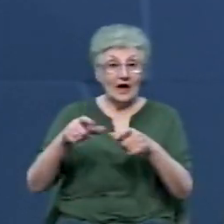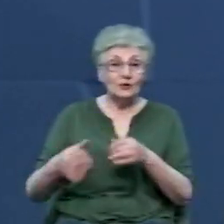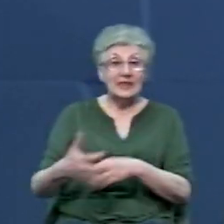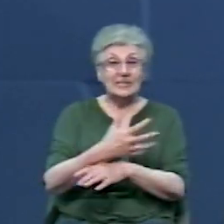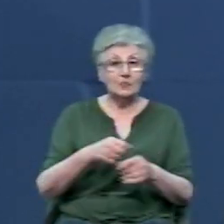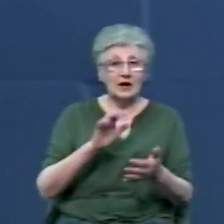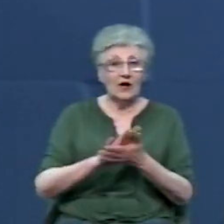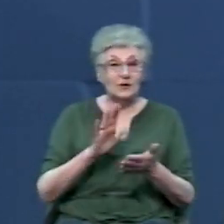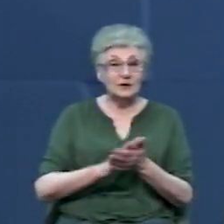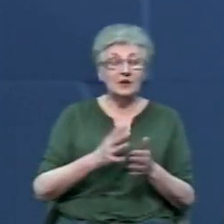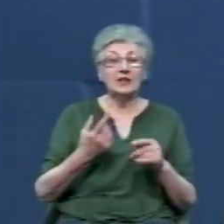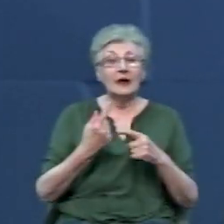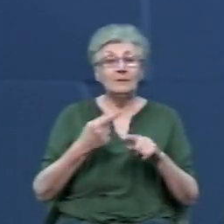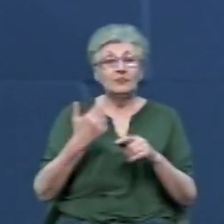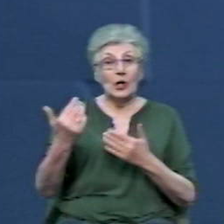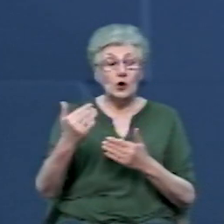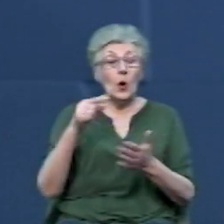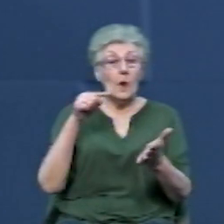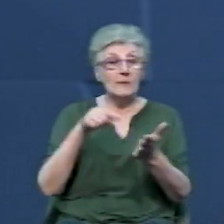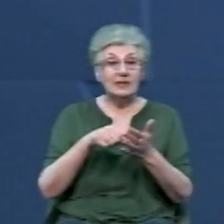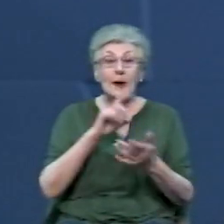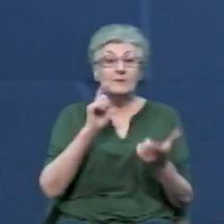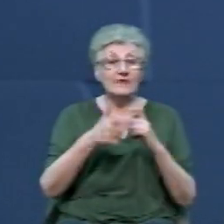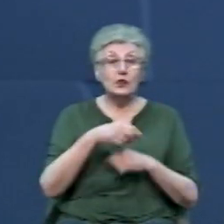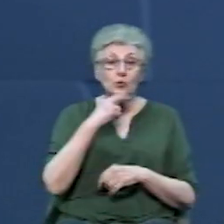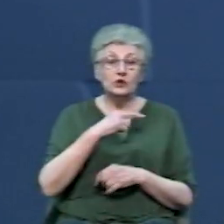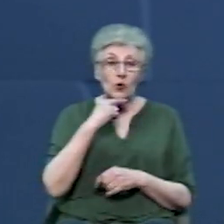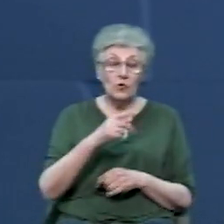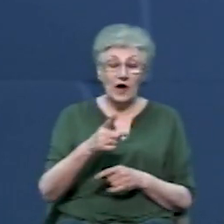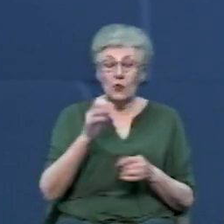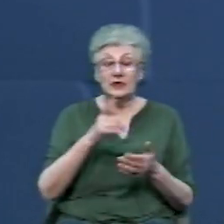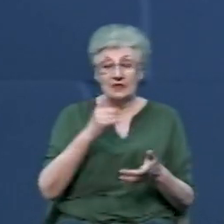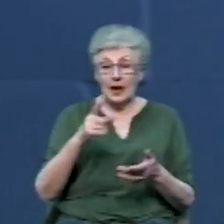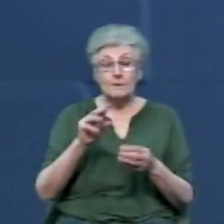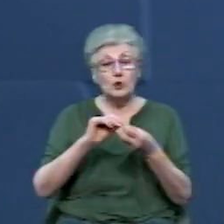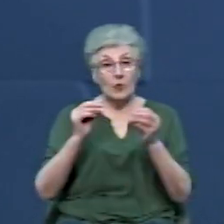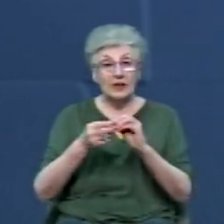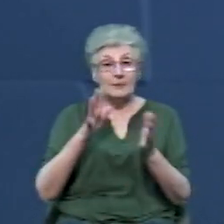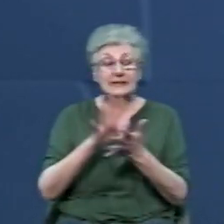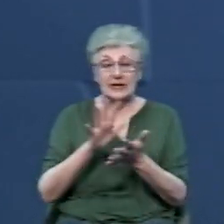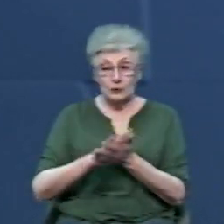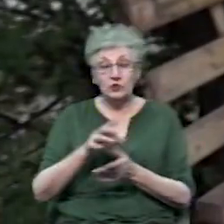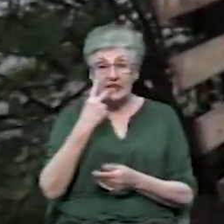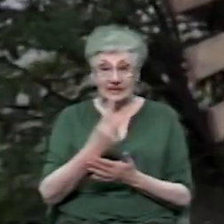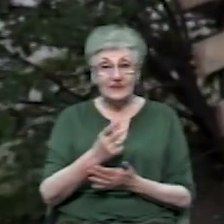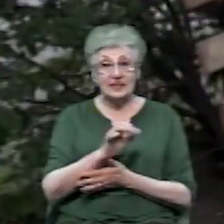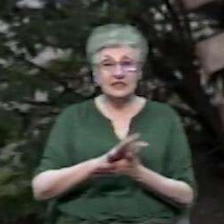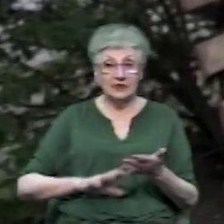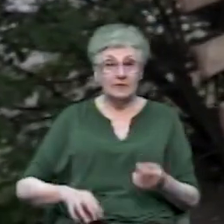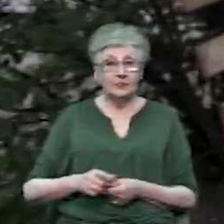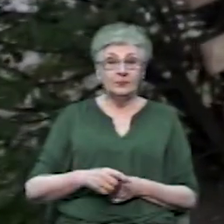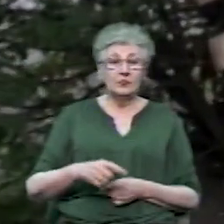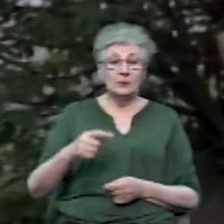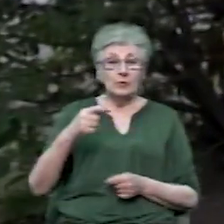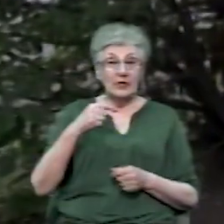називають плогерством. Його мета – привернути увагу до проблеми забруднення довкілля. Більше – дивіться у сюжеті. Тут біля лавочки